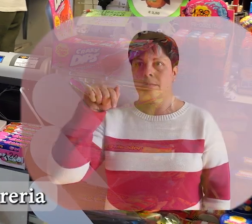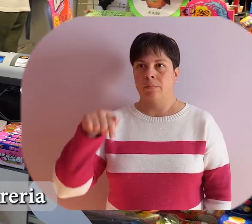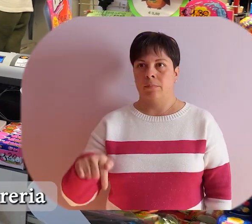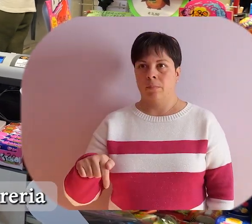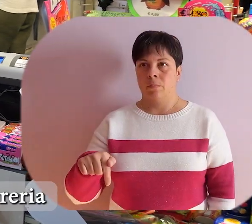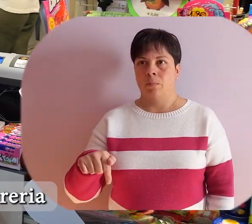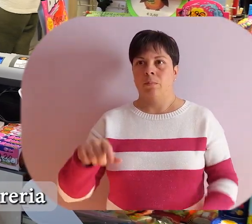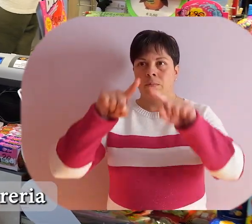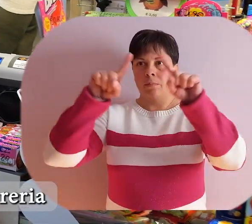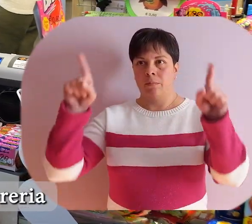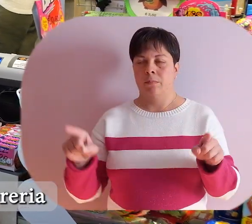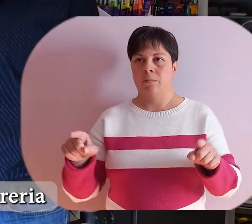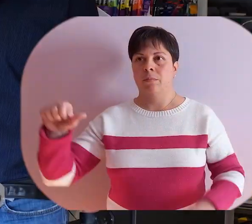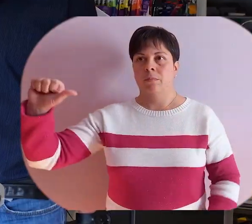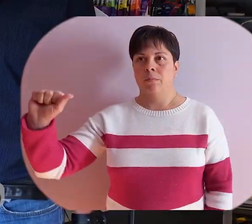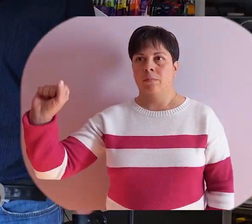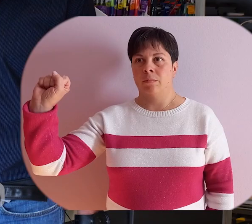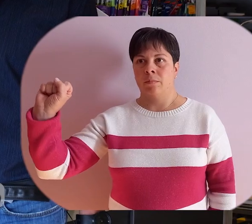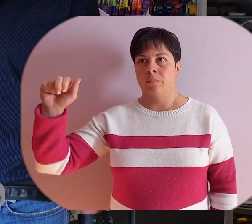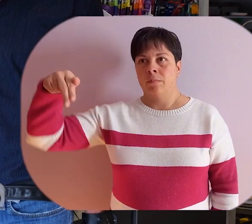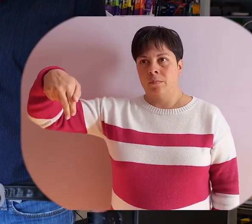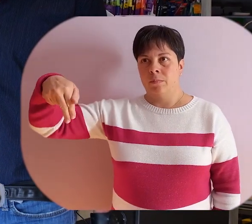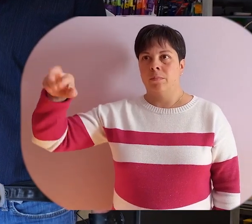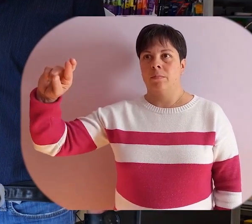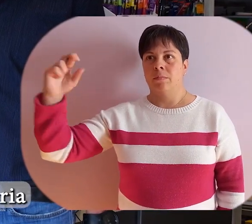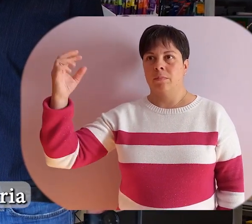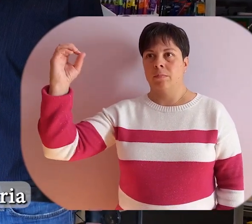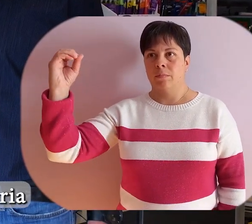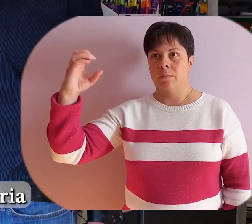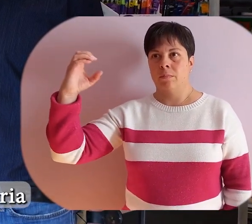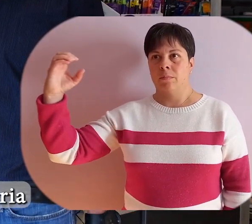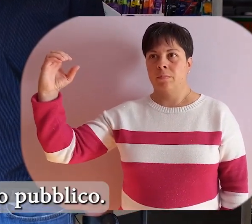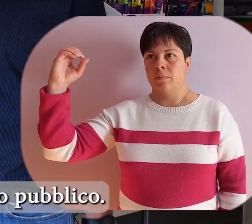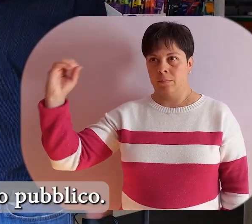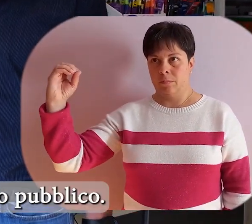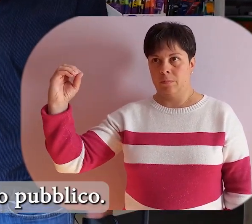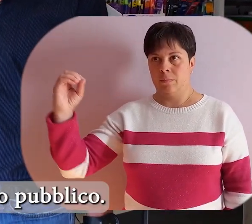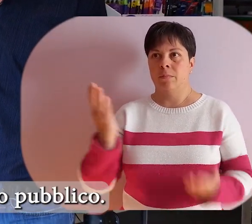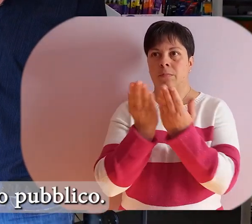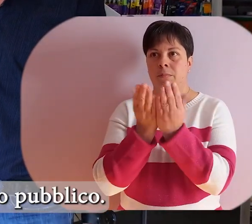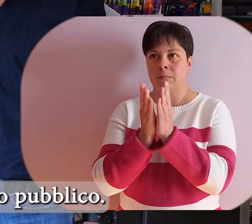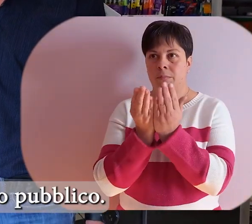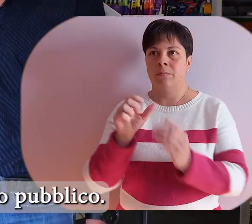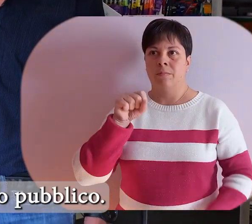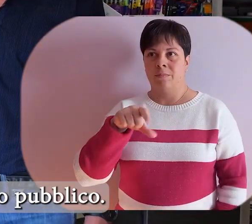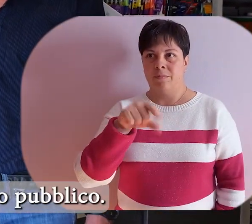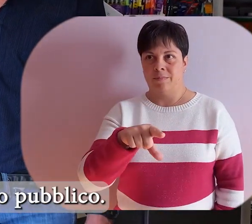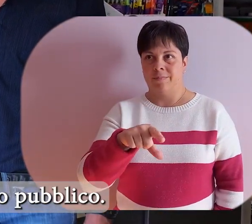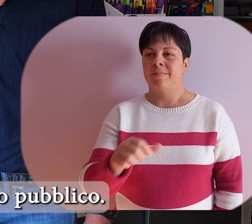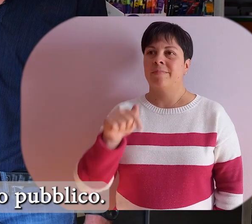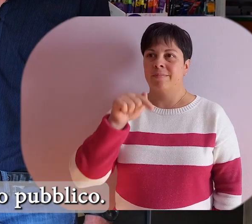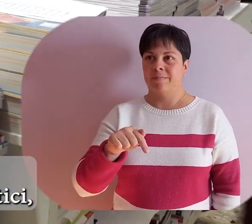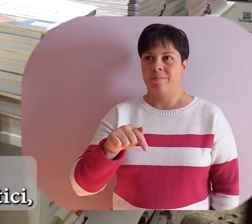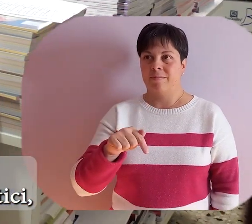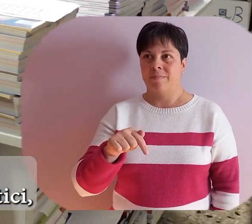Questa è la nostra cartolibreria in centro San Rocco ma non è solo cartolibreria perché anche il nostro sportello